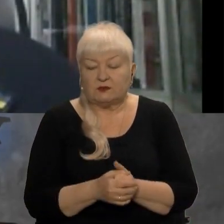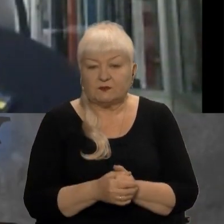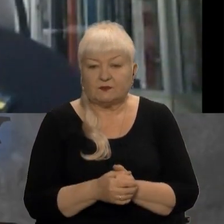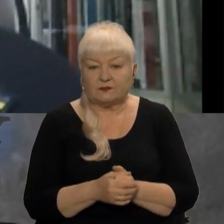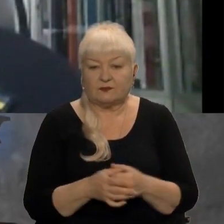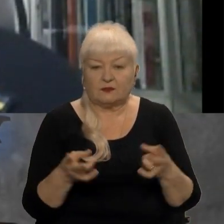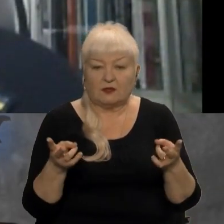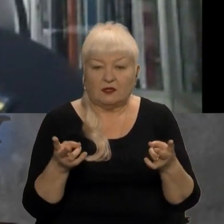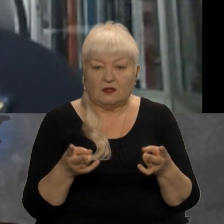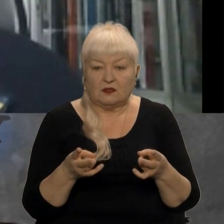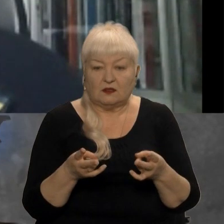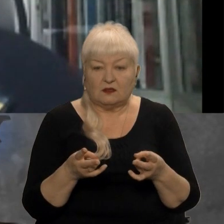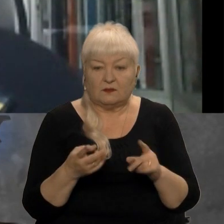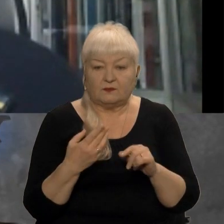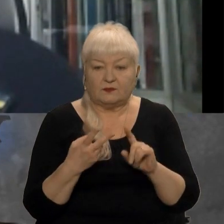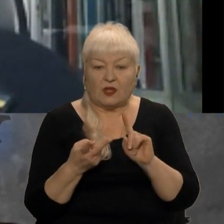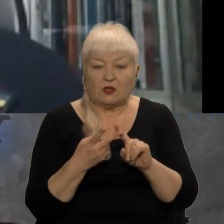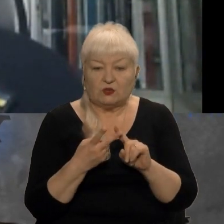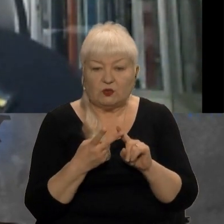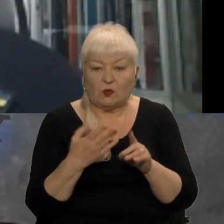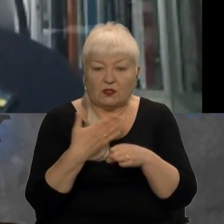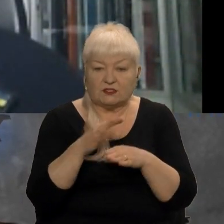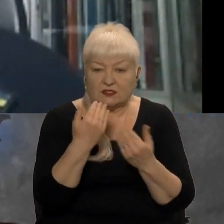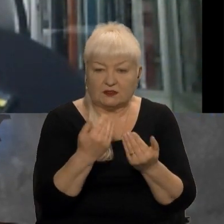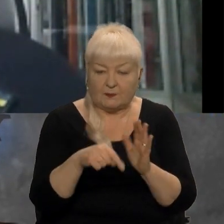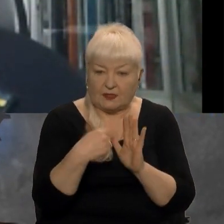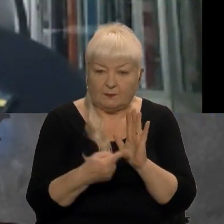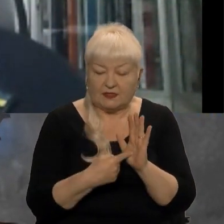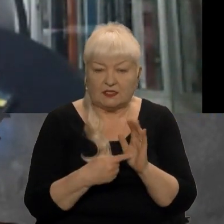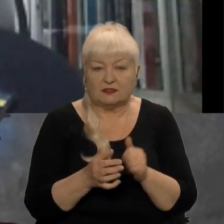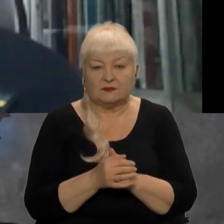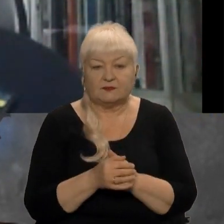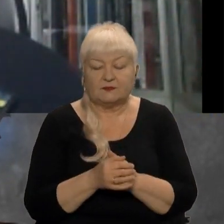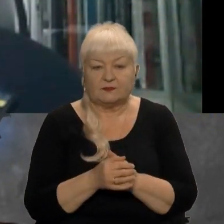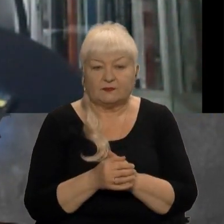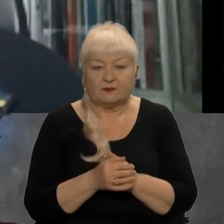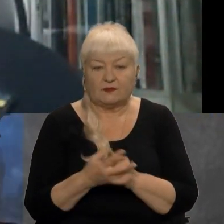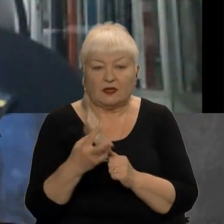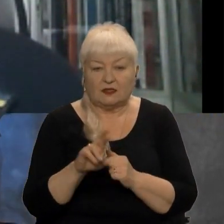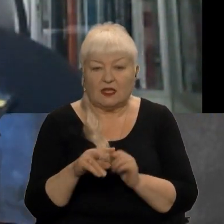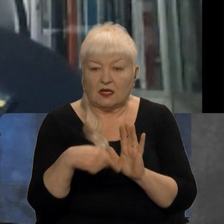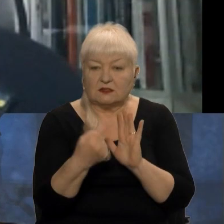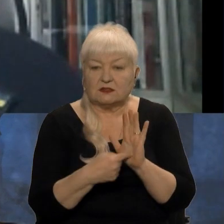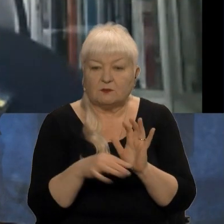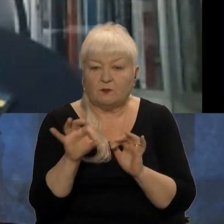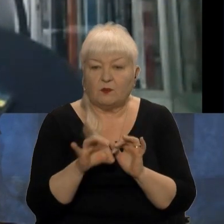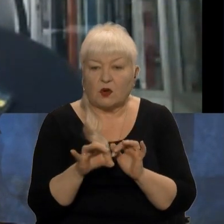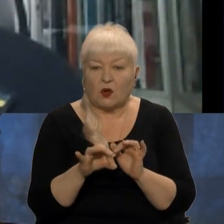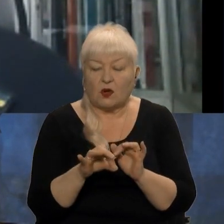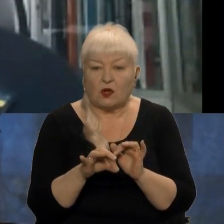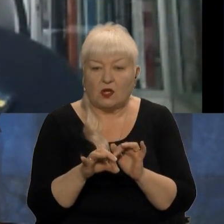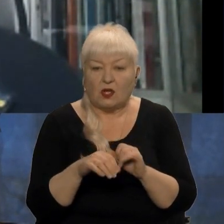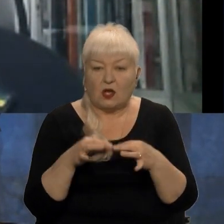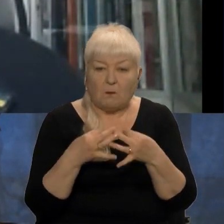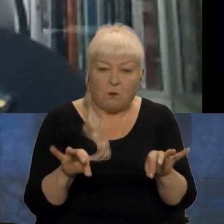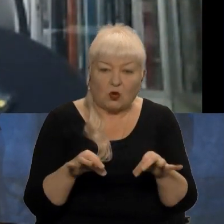Повторіть, будь ласка, вашу другу частину питання. Це була перша частина питання, на другу ви вже дали відповідь. Я запитував про протокол польотів, зокрема,